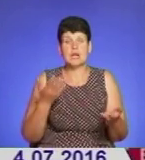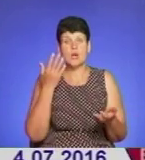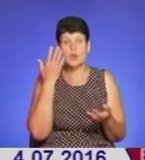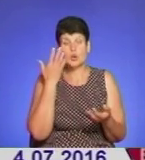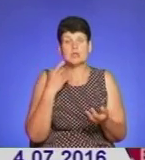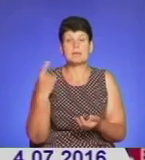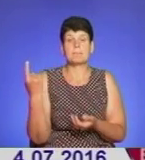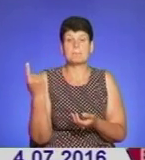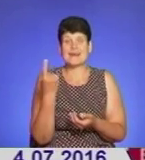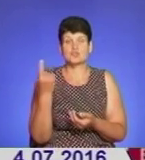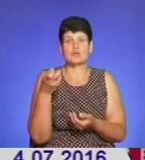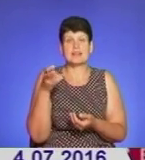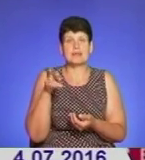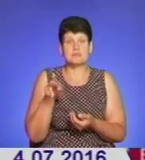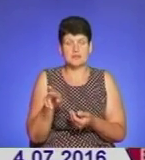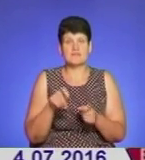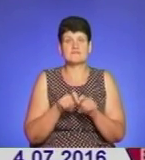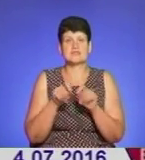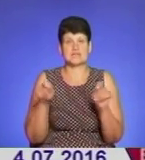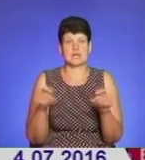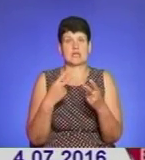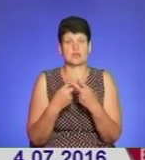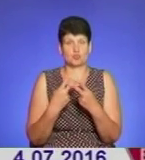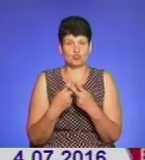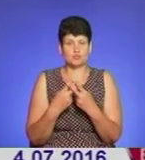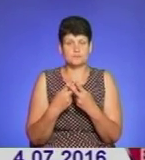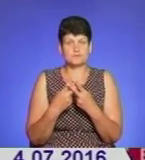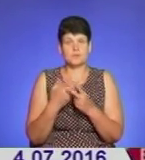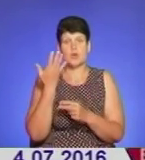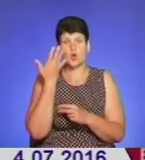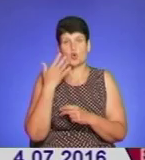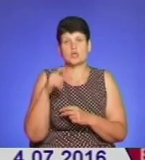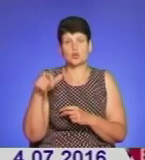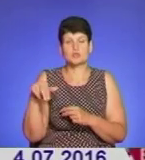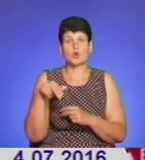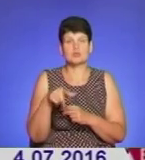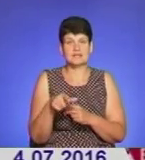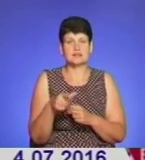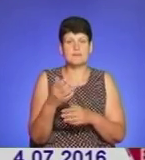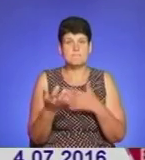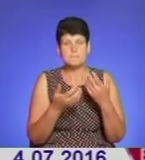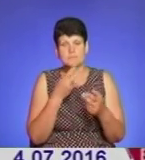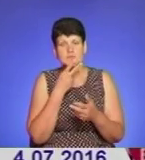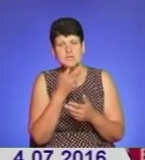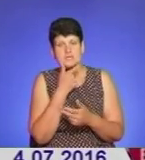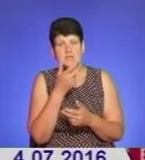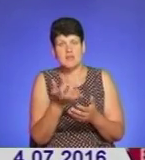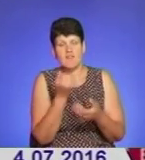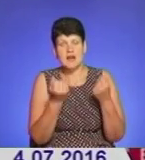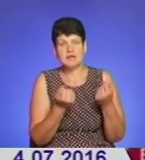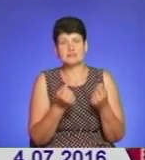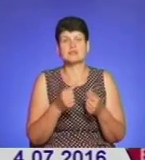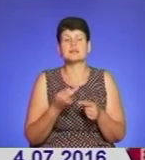першого липня відкрили тюрму, коли люди ходили пізнавати, і це було не тільки в Тернополі, це було і